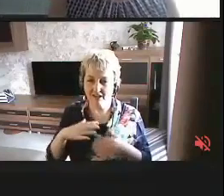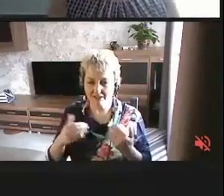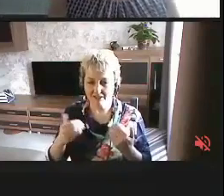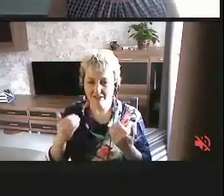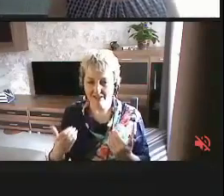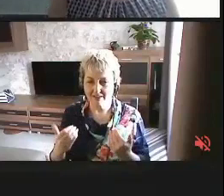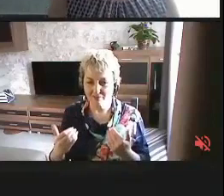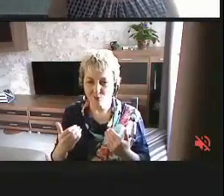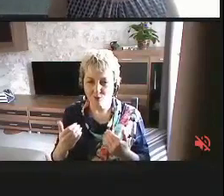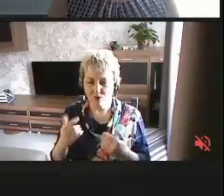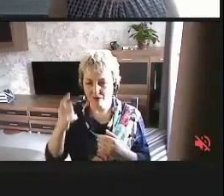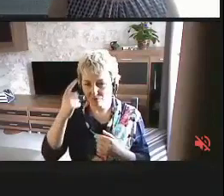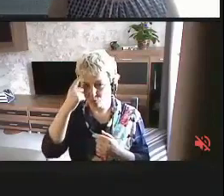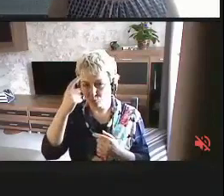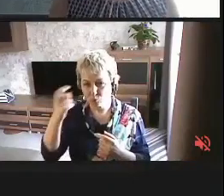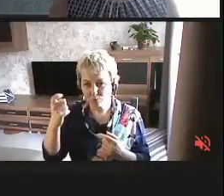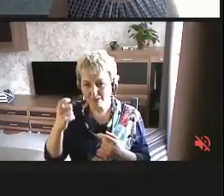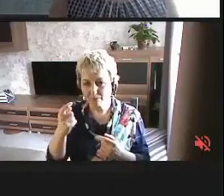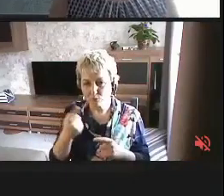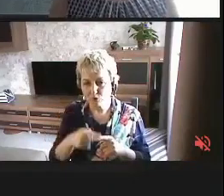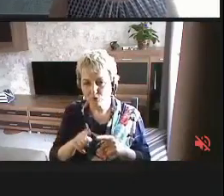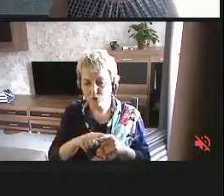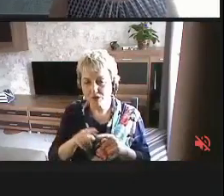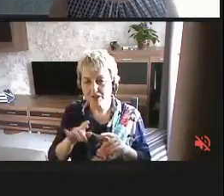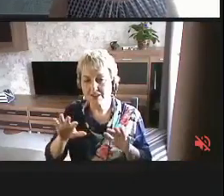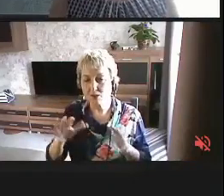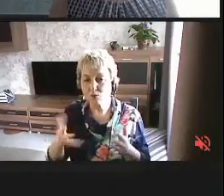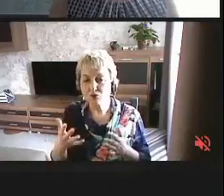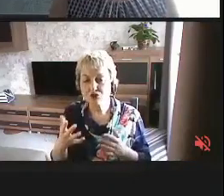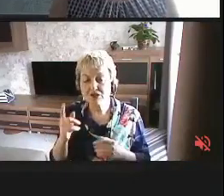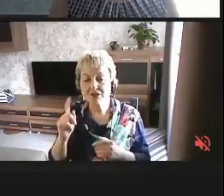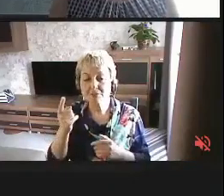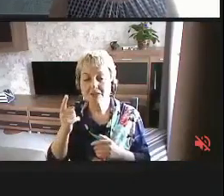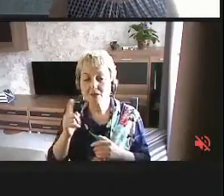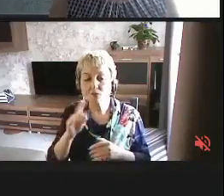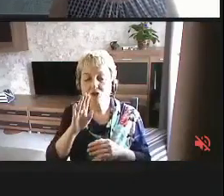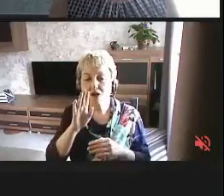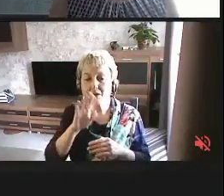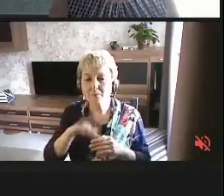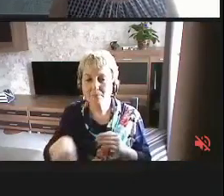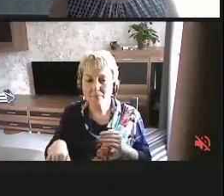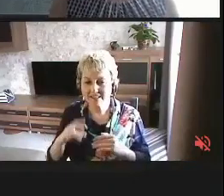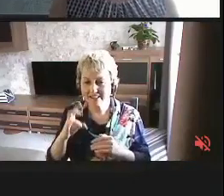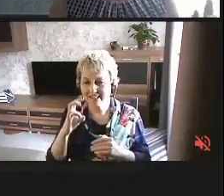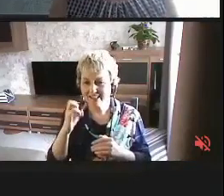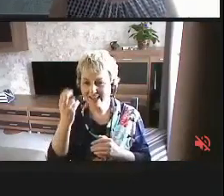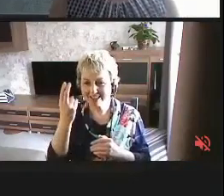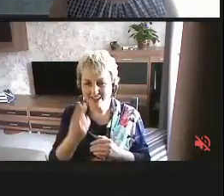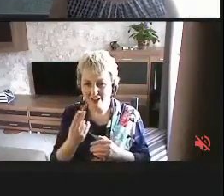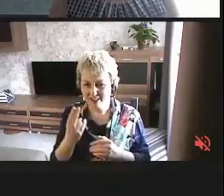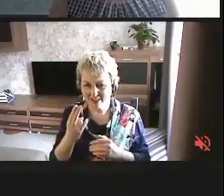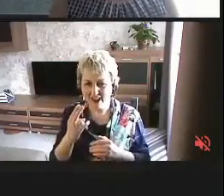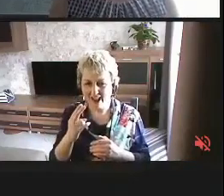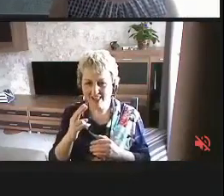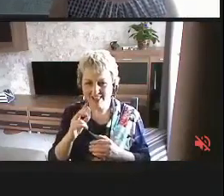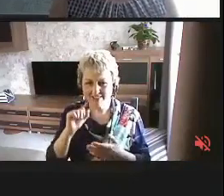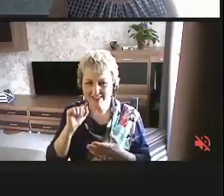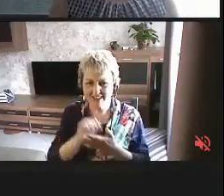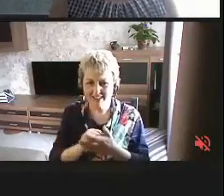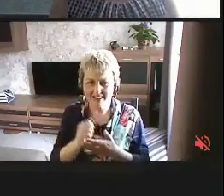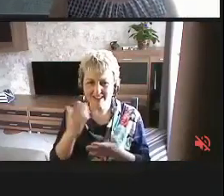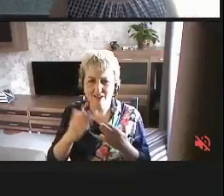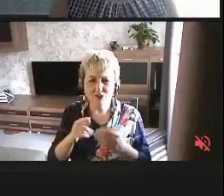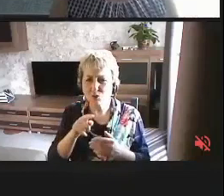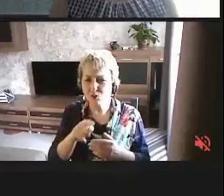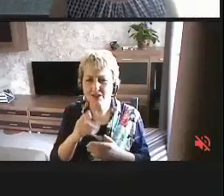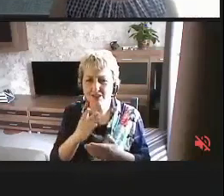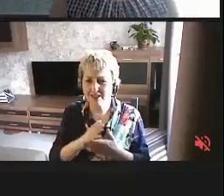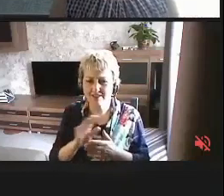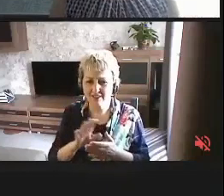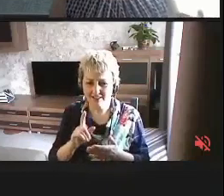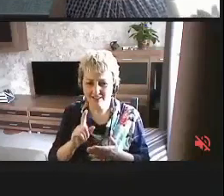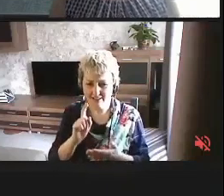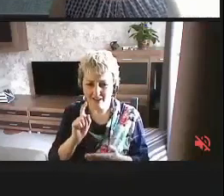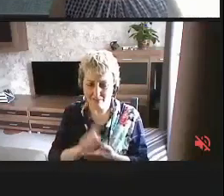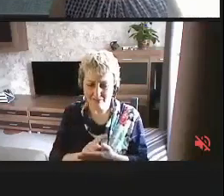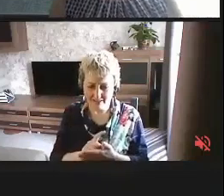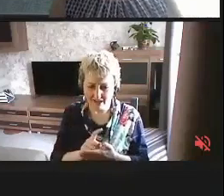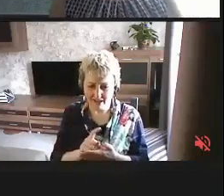упомянуть о том, что это случилось, потому что без национального стандарта, даже если он не является обязательно,